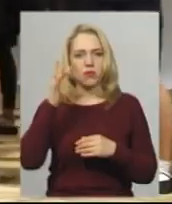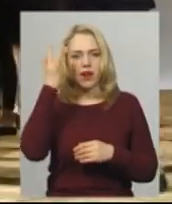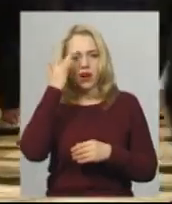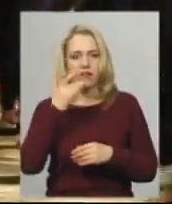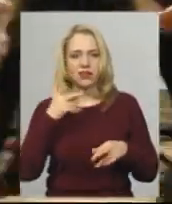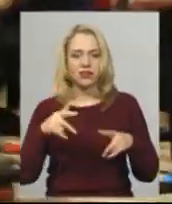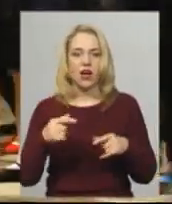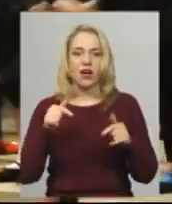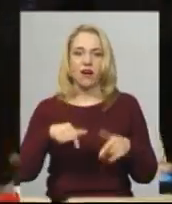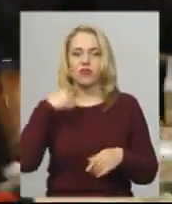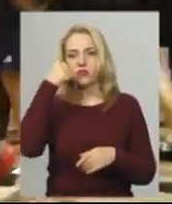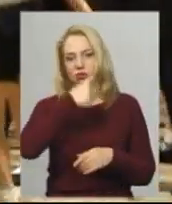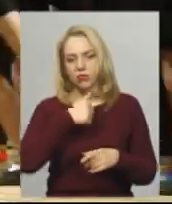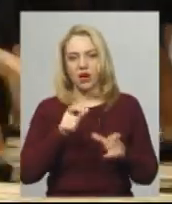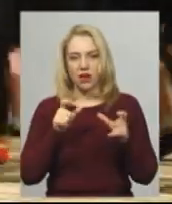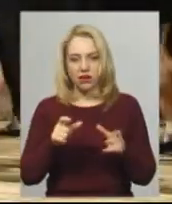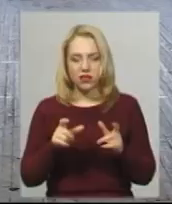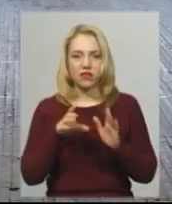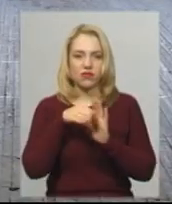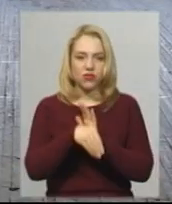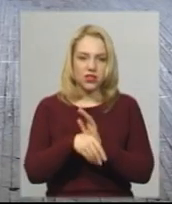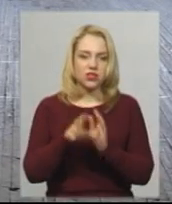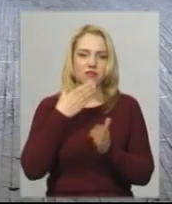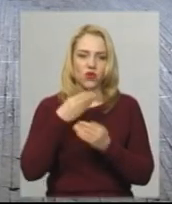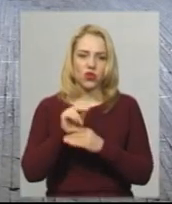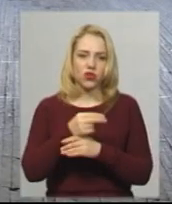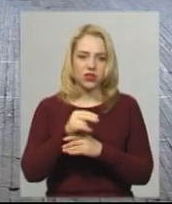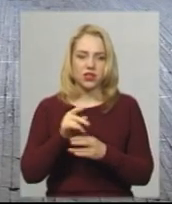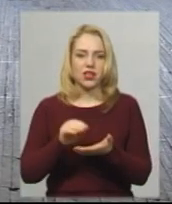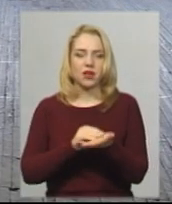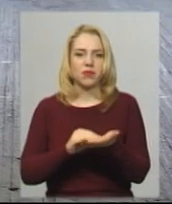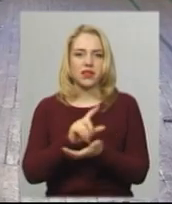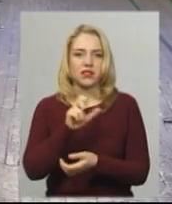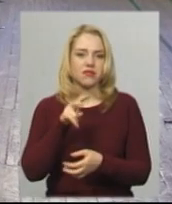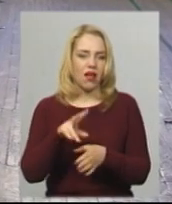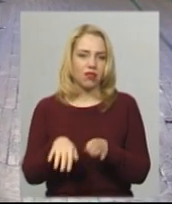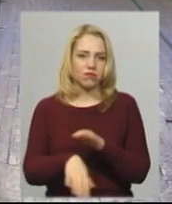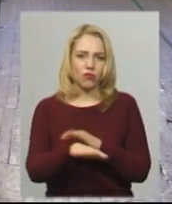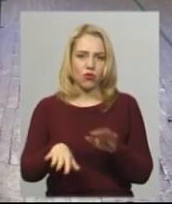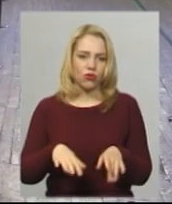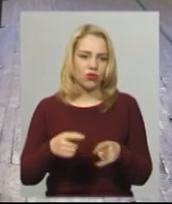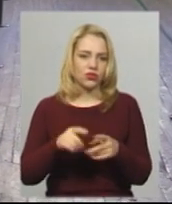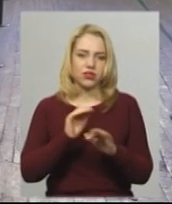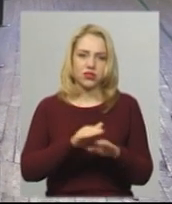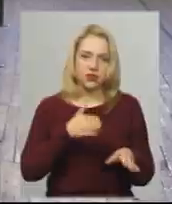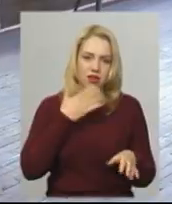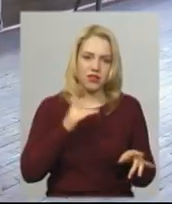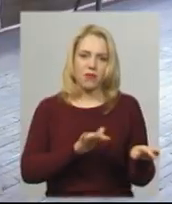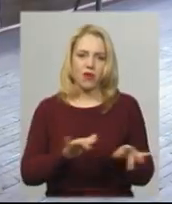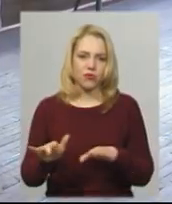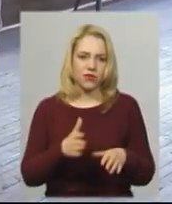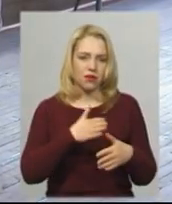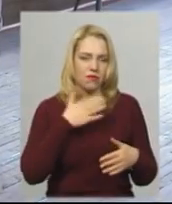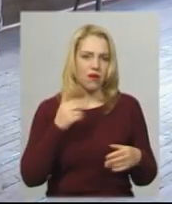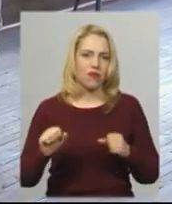Але цьогоріч карантин вніс свої корективи і репетиційна зала порожня. Ні дітей, ні педагогів, ні акомпаніаторів, розповідає